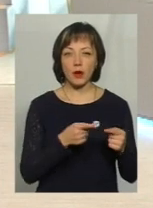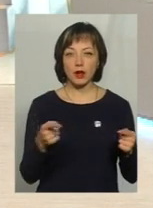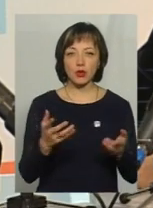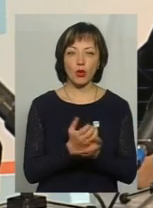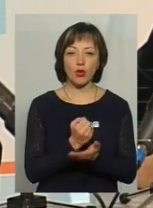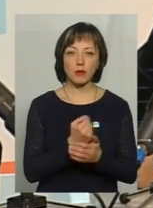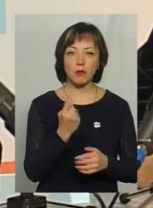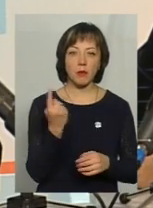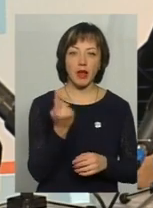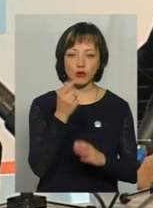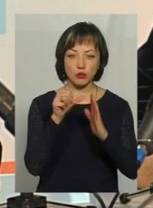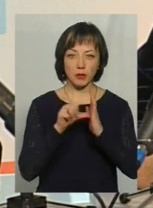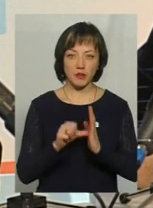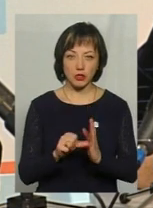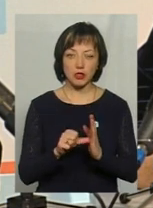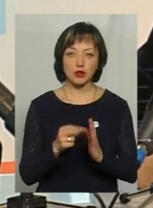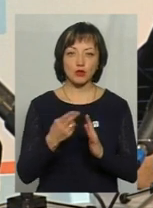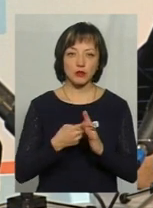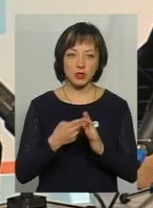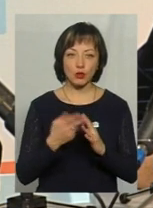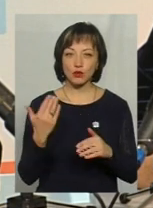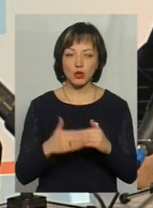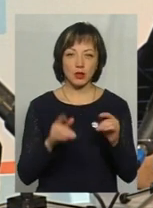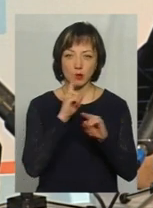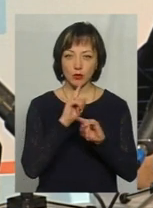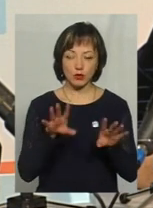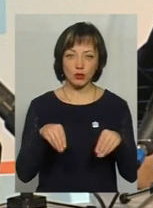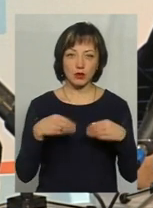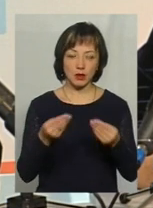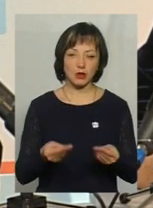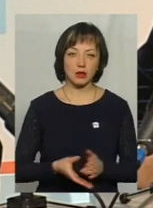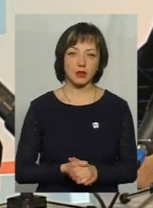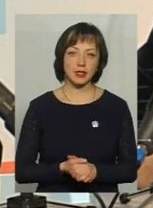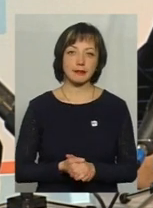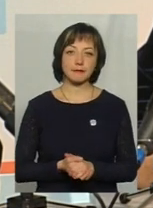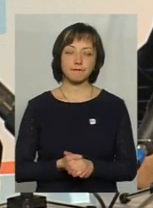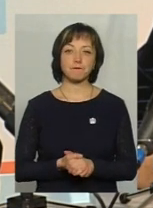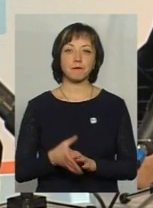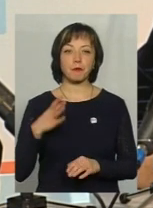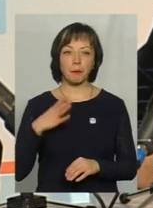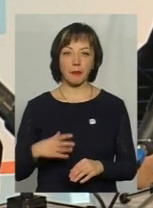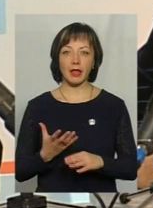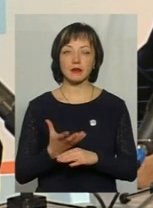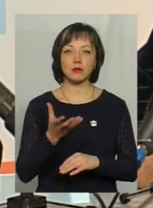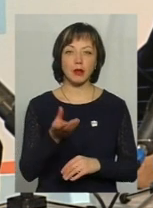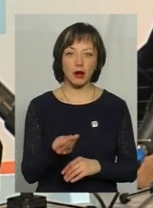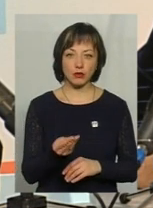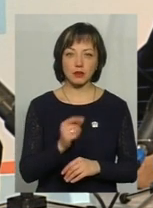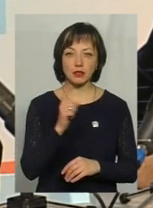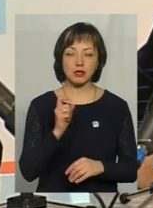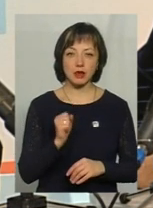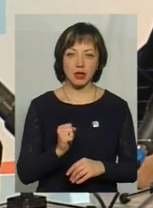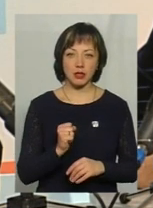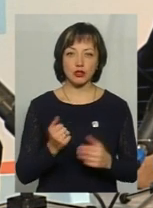доходів першого півріччя, їм субсидія уже не буде визначена. Тобто прийдеться сплачувати за